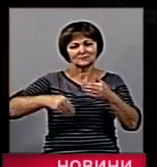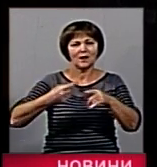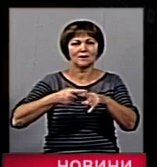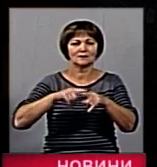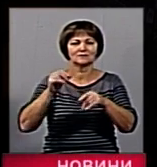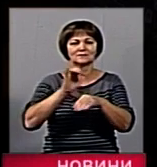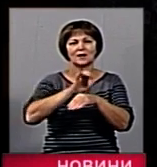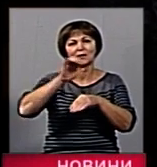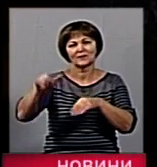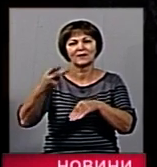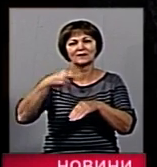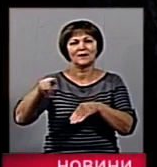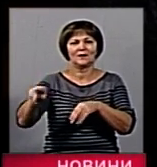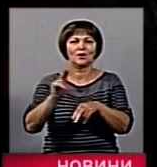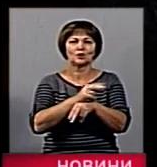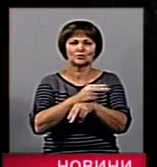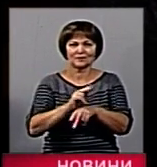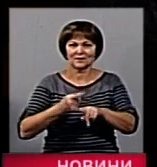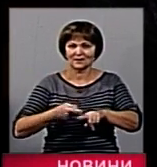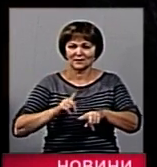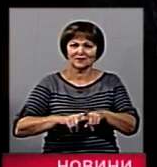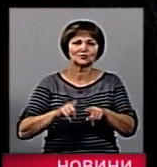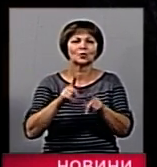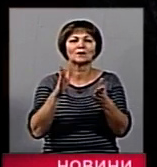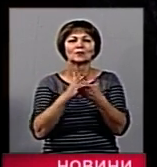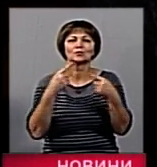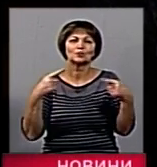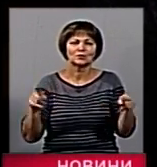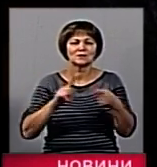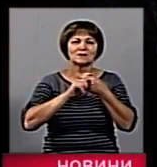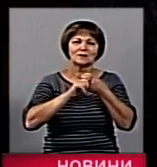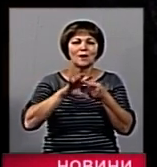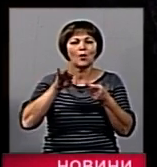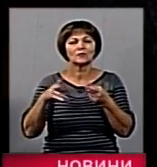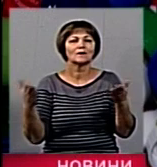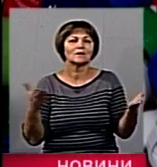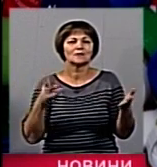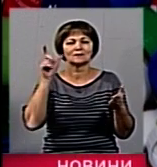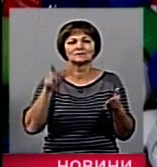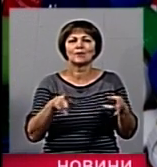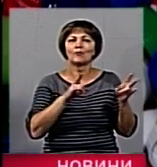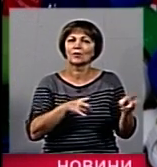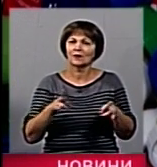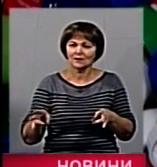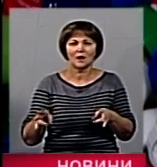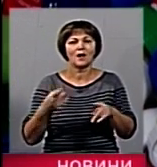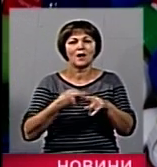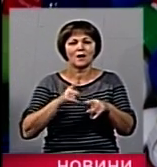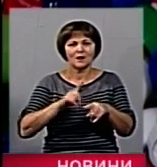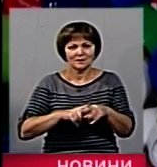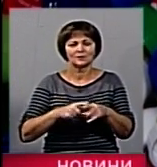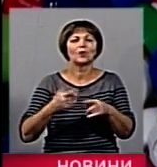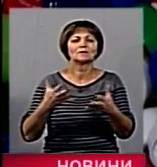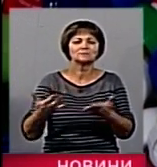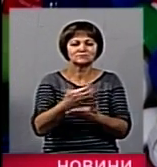направляються на цей протез, або ендопротезування, або титанові пластини, вже в залежності від того, яке поранення. Збір пластмасових кришечок